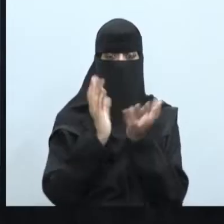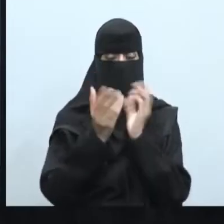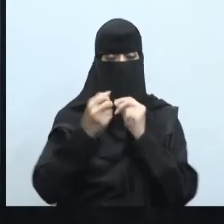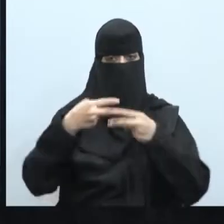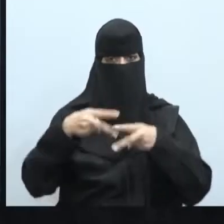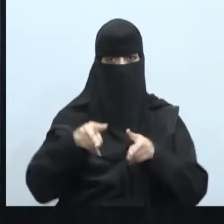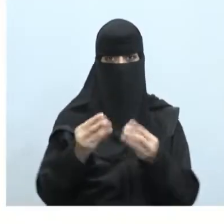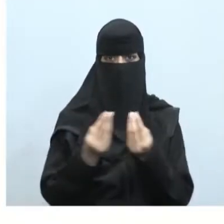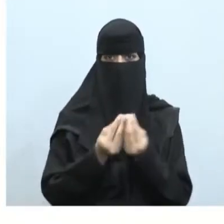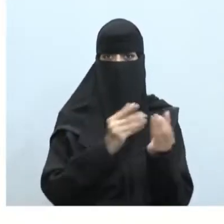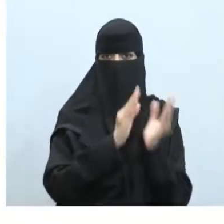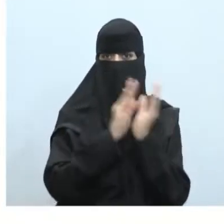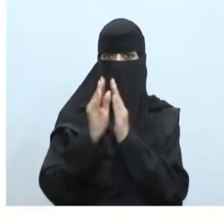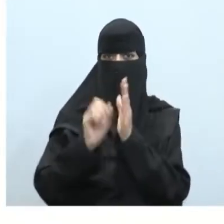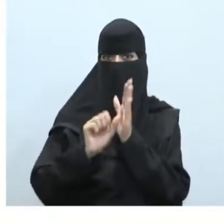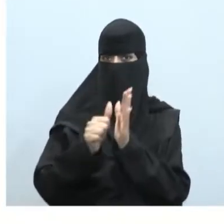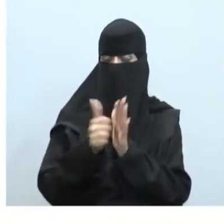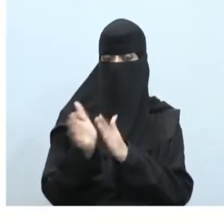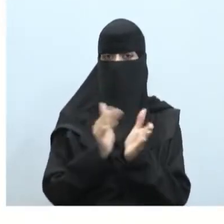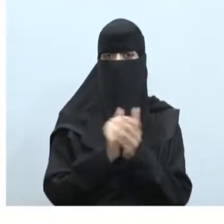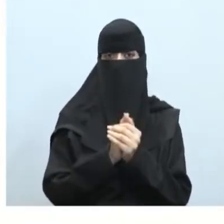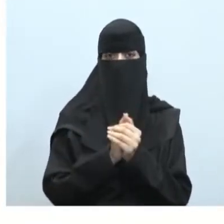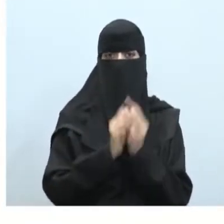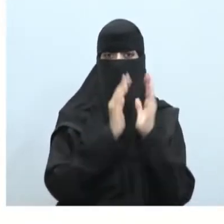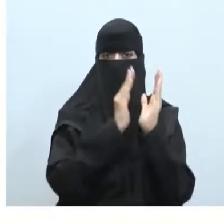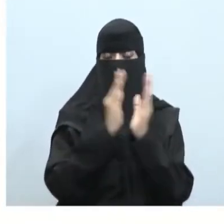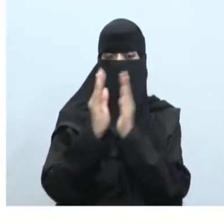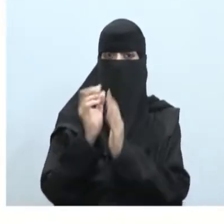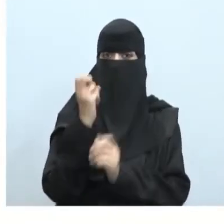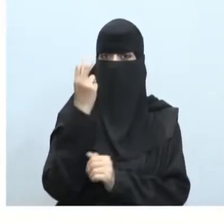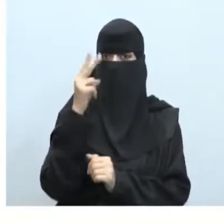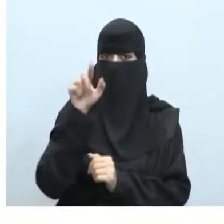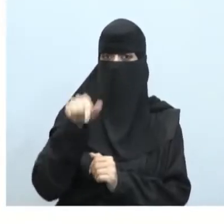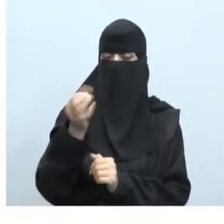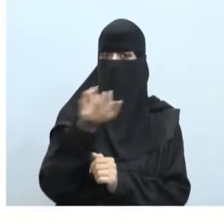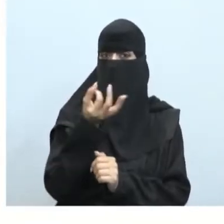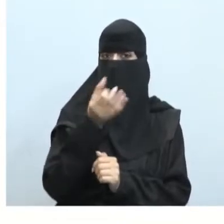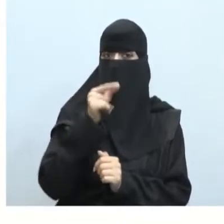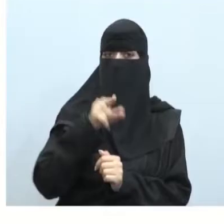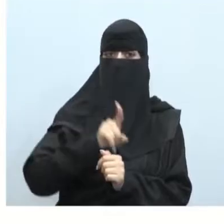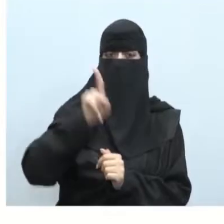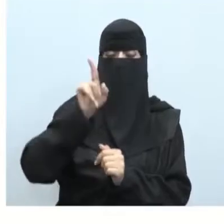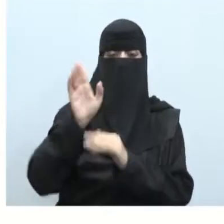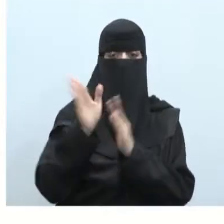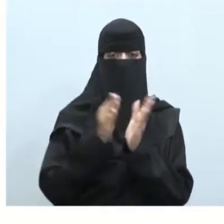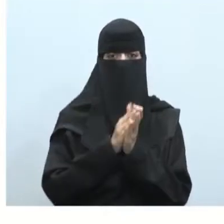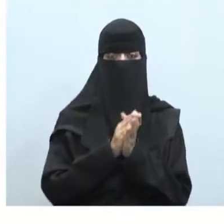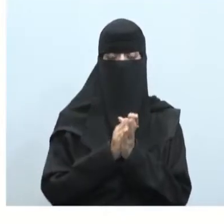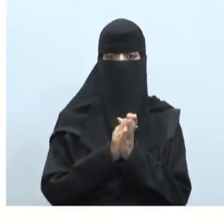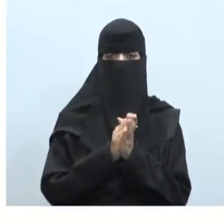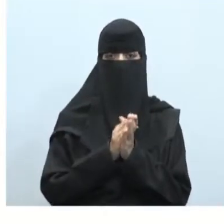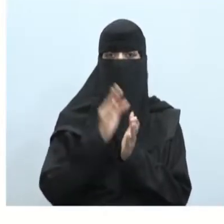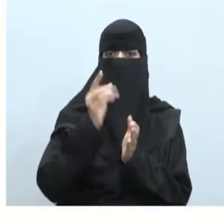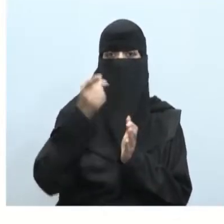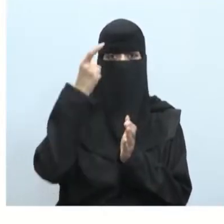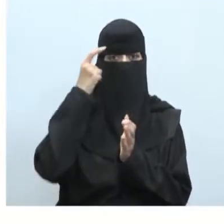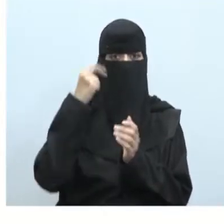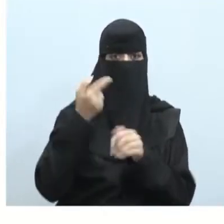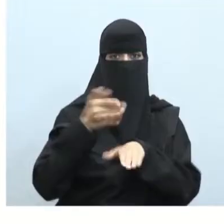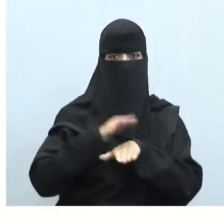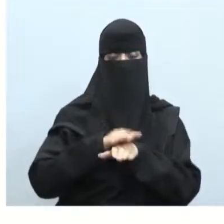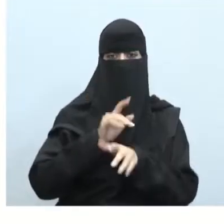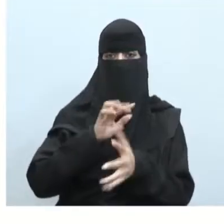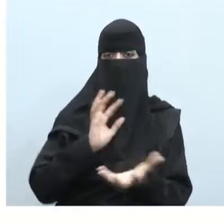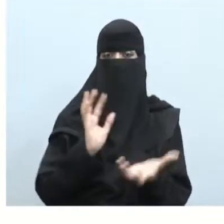الدرس بوحدة جديدة الوحدة الثانية نتحدث فيها بإذن الله تعالى ونتعرف على